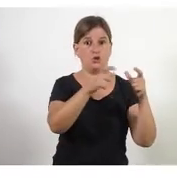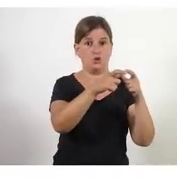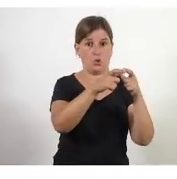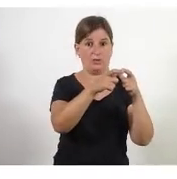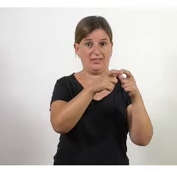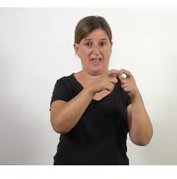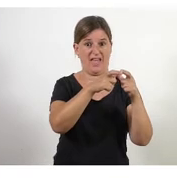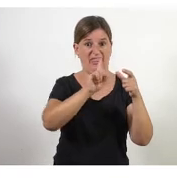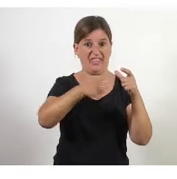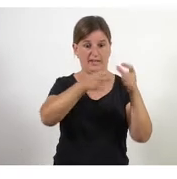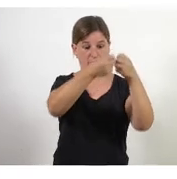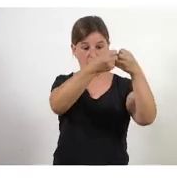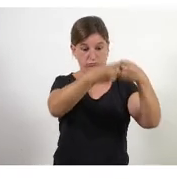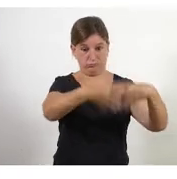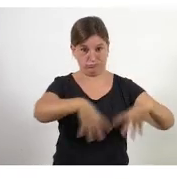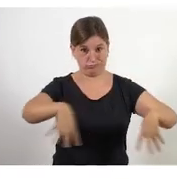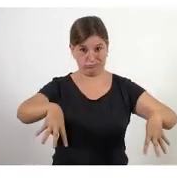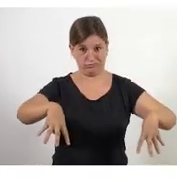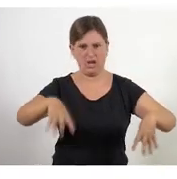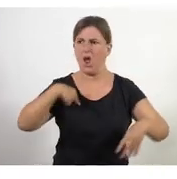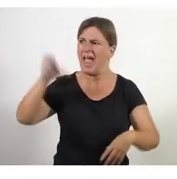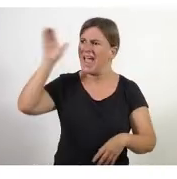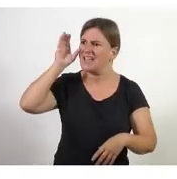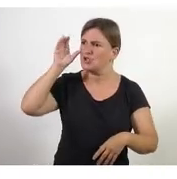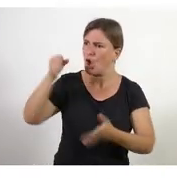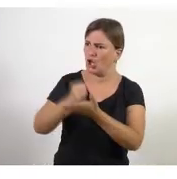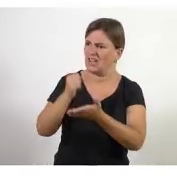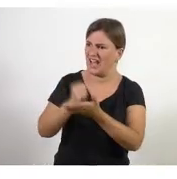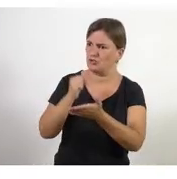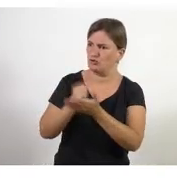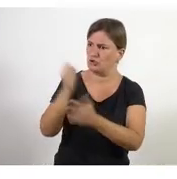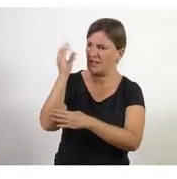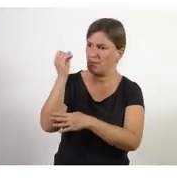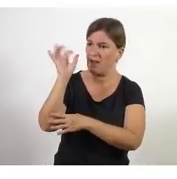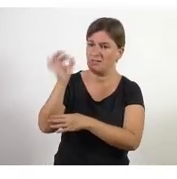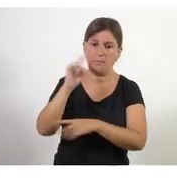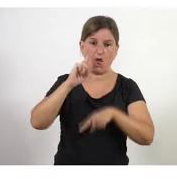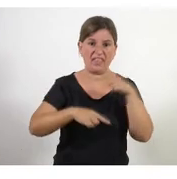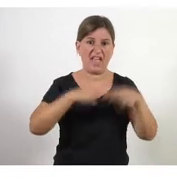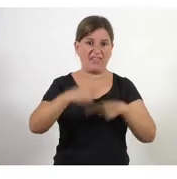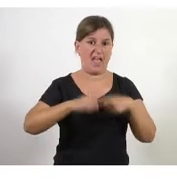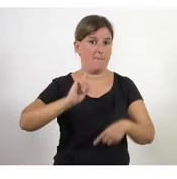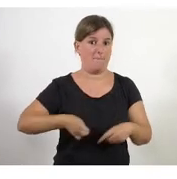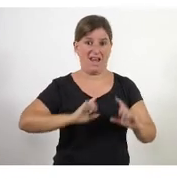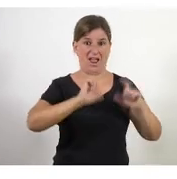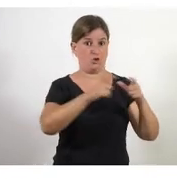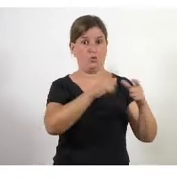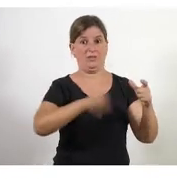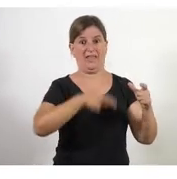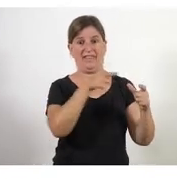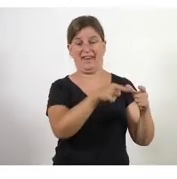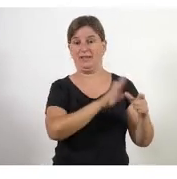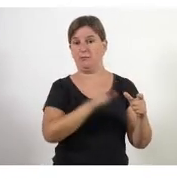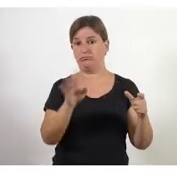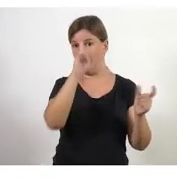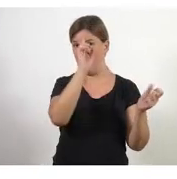sí que hem sentit totes les veus però en el dia a dia es fa allò que ha dit la Junta Directiva i